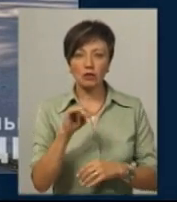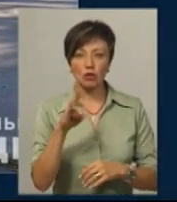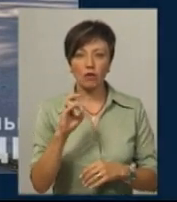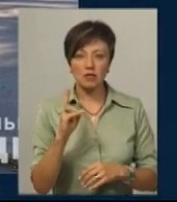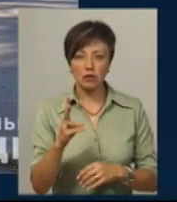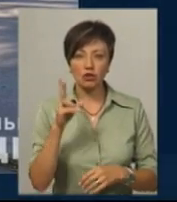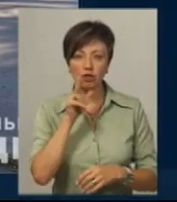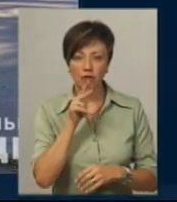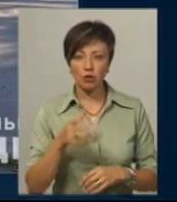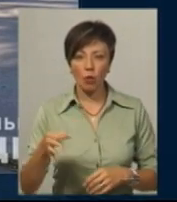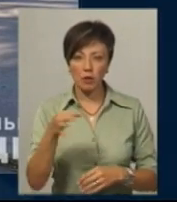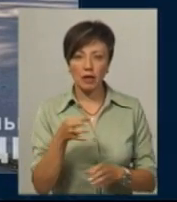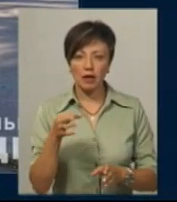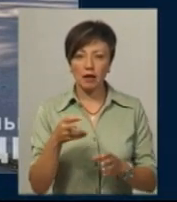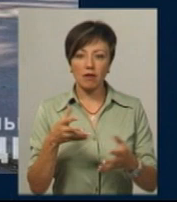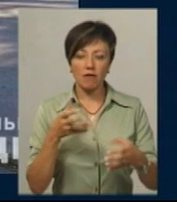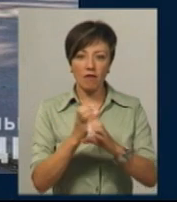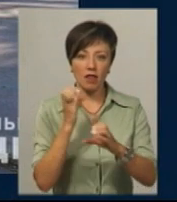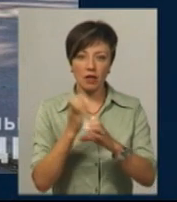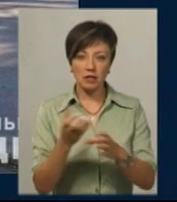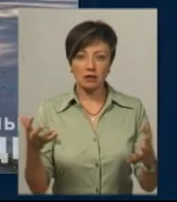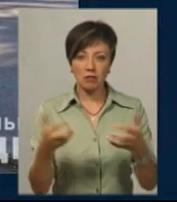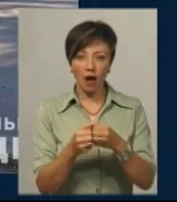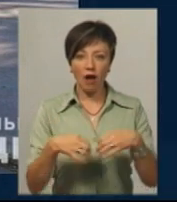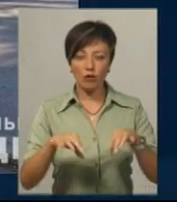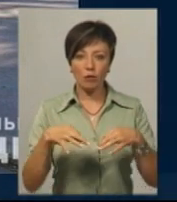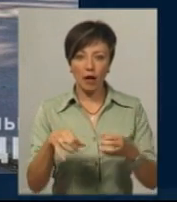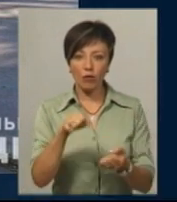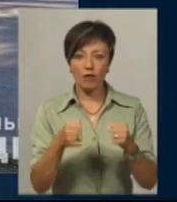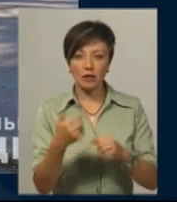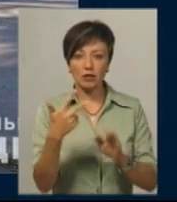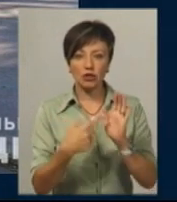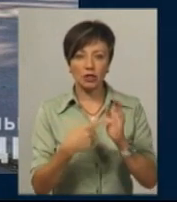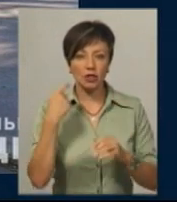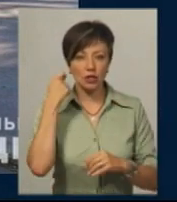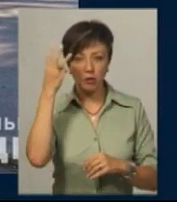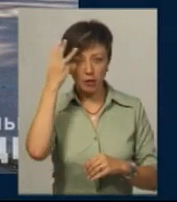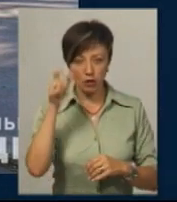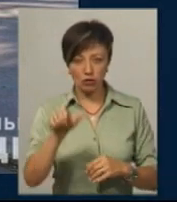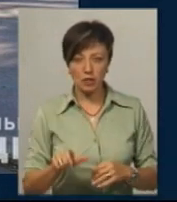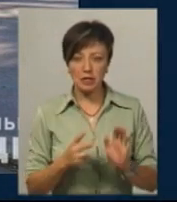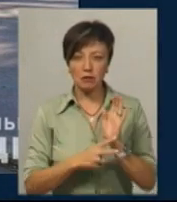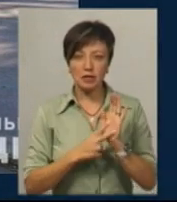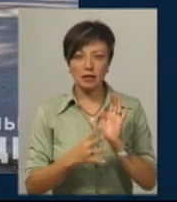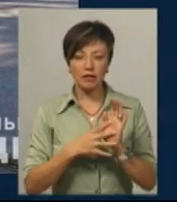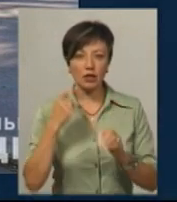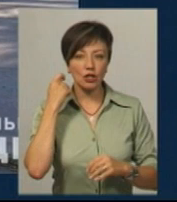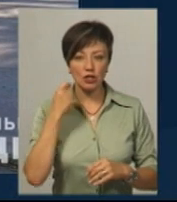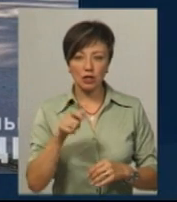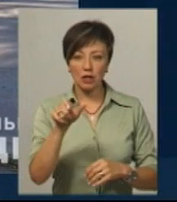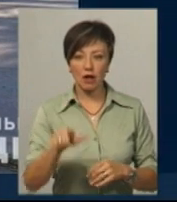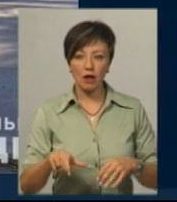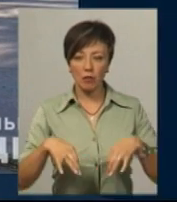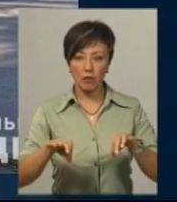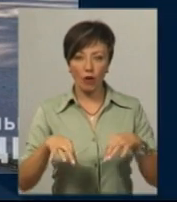області на вантажівці зіткнувся з автомобілем під керуванням 36-річного хмельничанина. 79-річна пасажирка